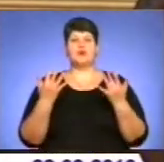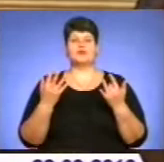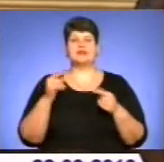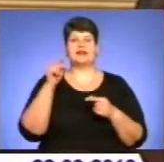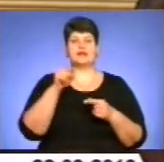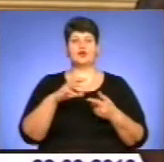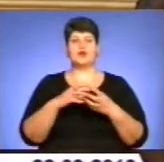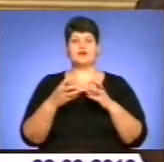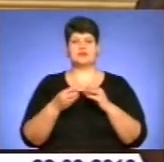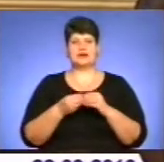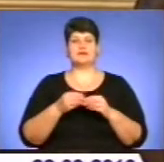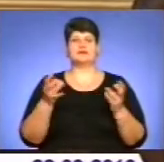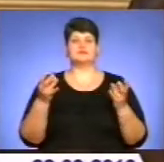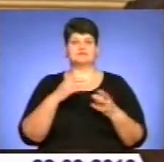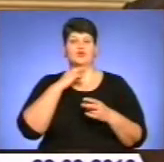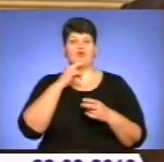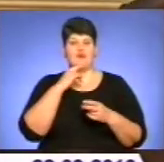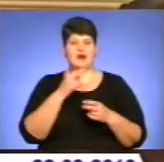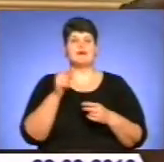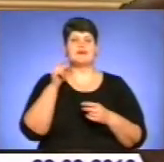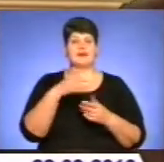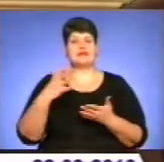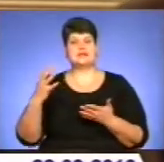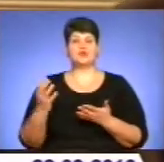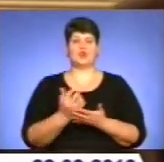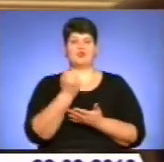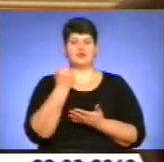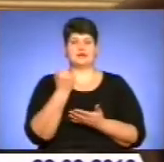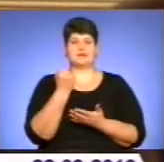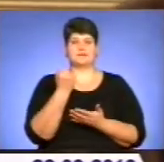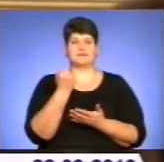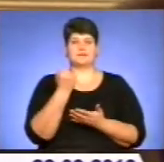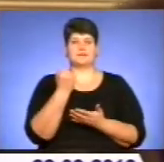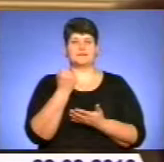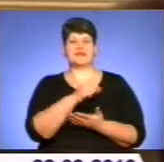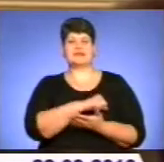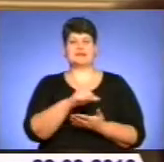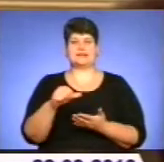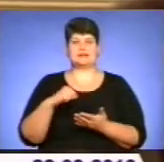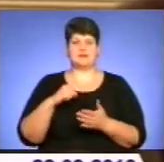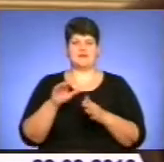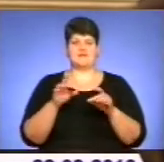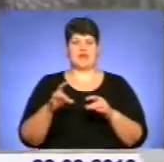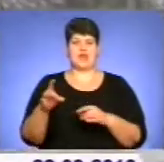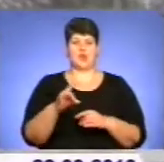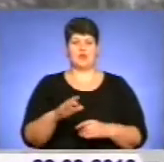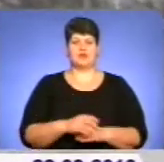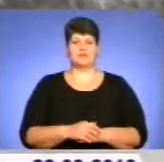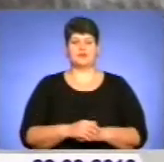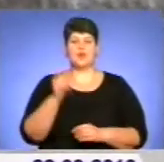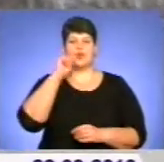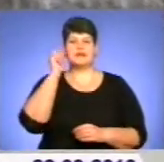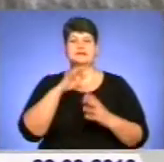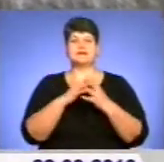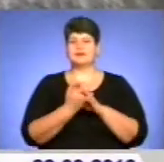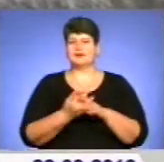результат вартий уваги, що здобутий саме в регіонах. Українські села